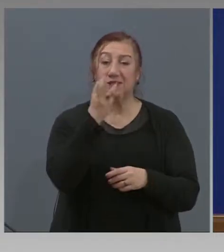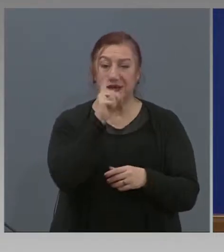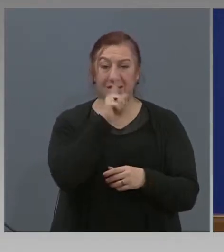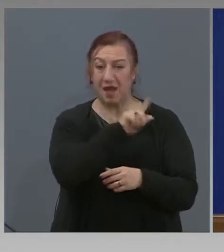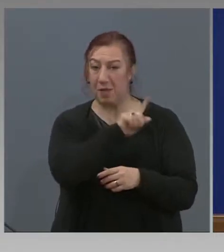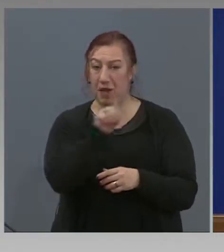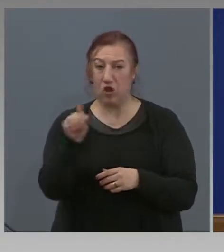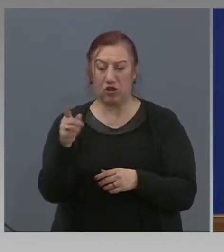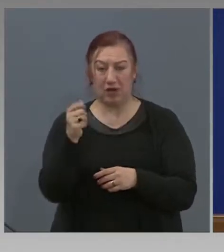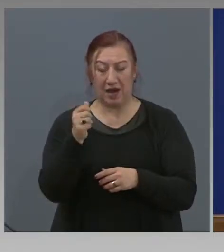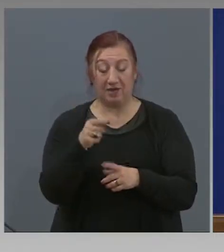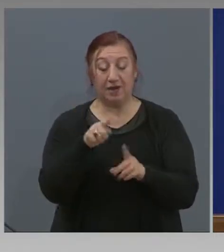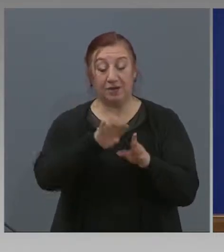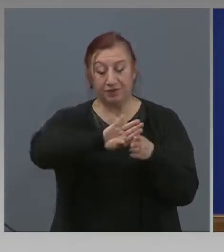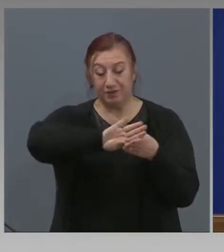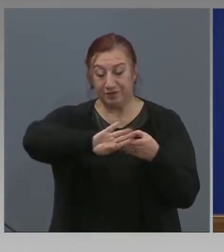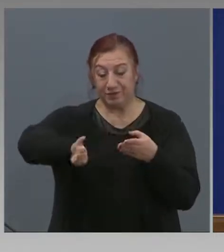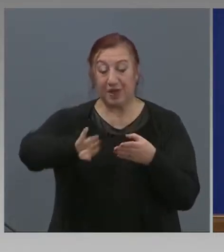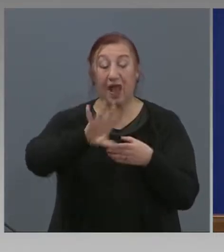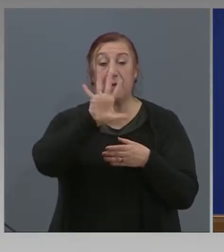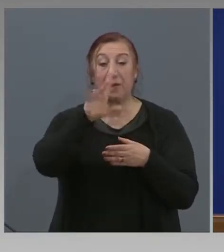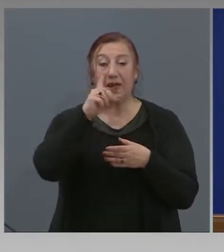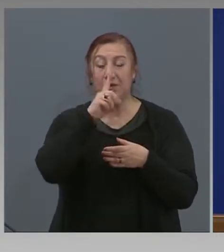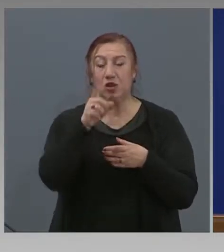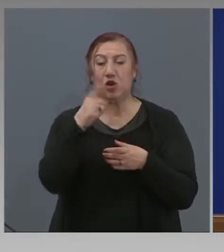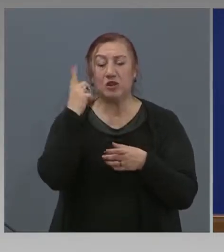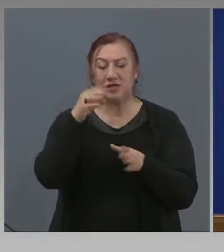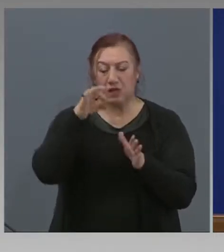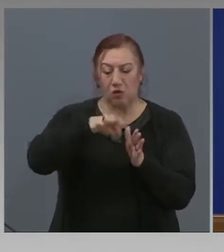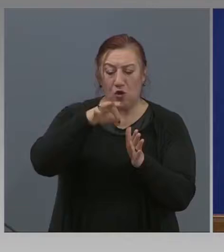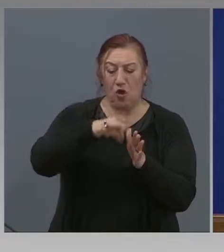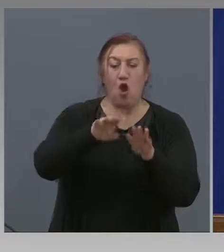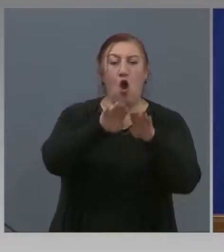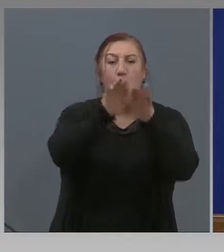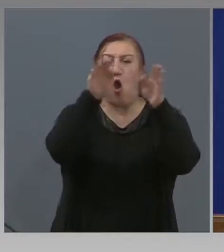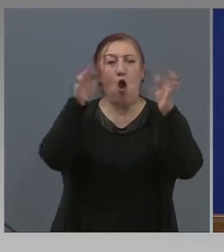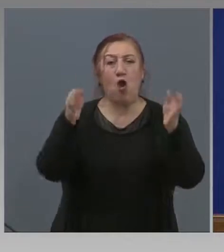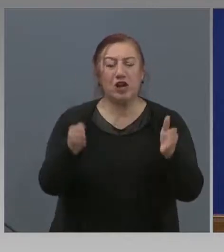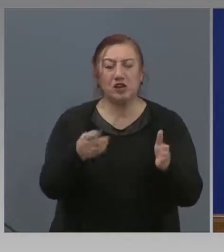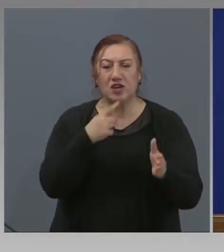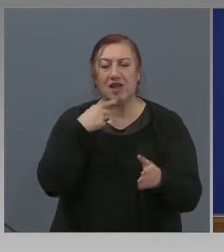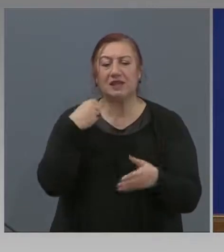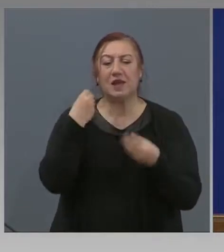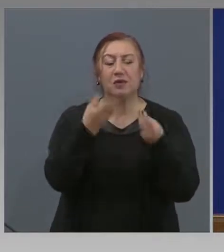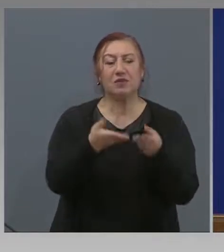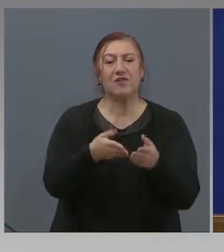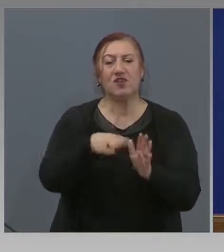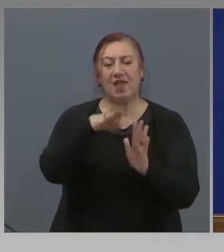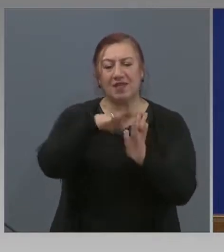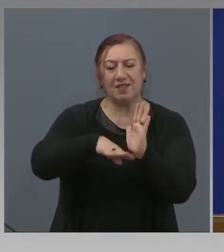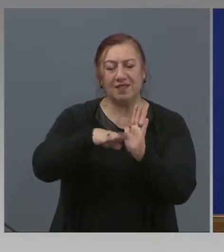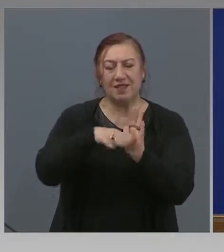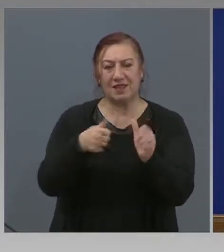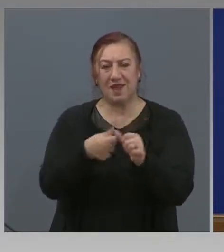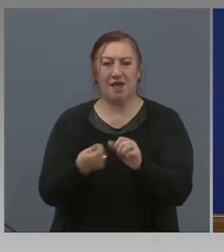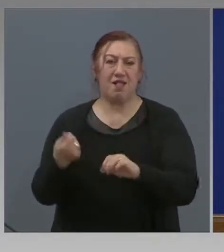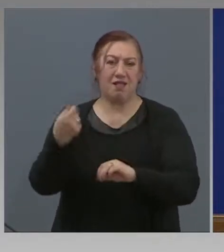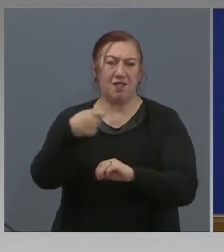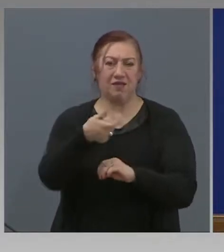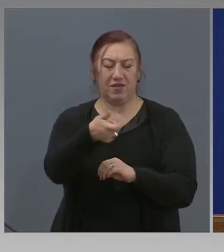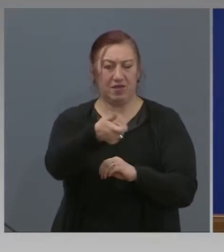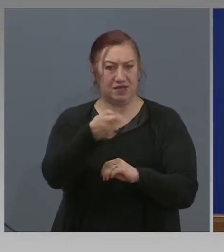които 5 милиона само за оранжеринно производство, за предоставяне на нисколихвени заеми, с